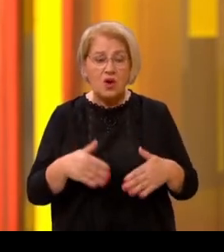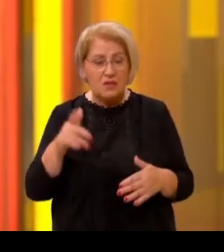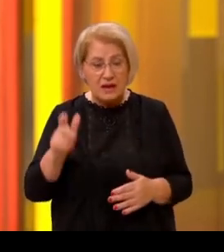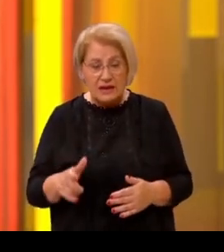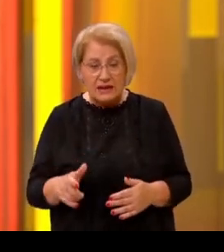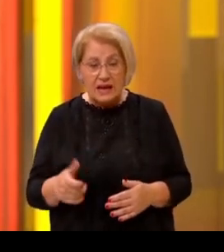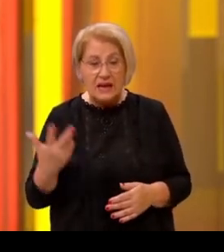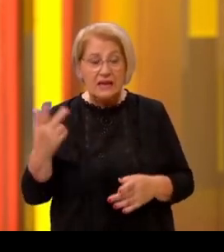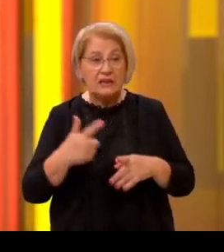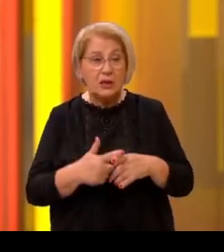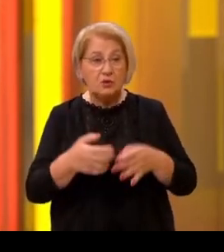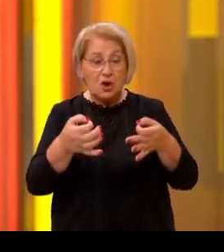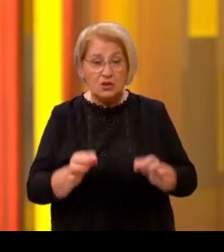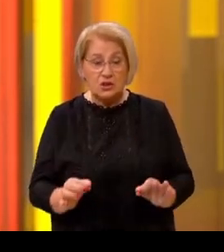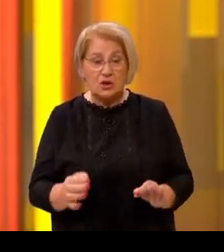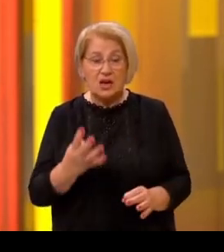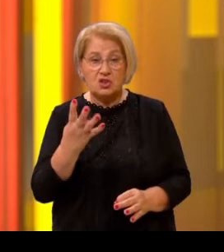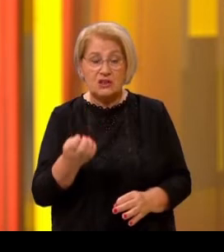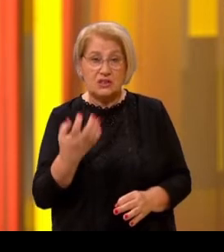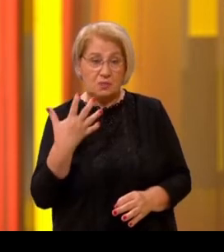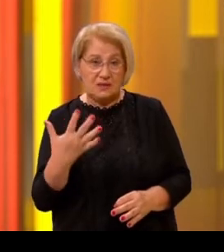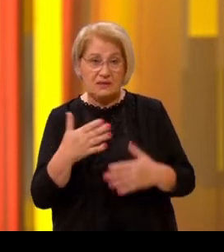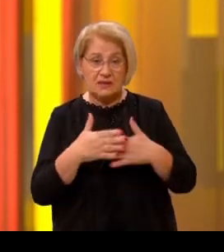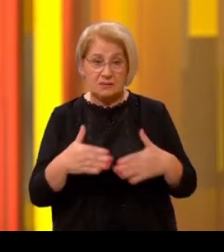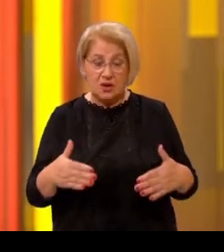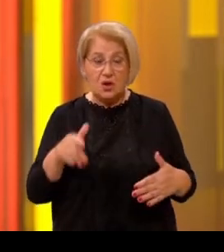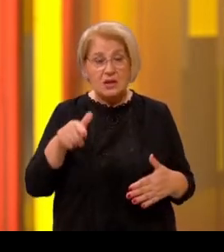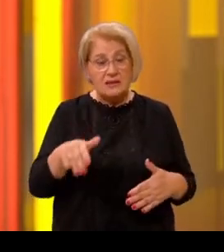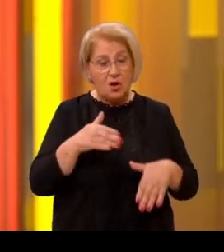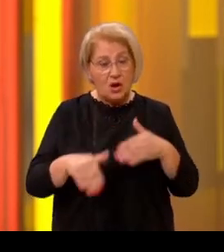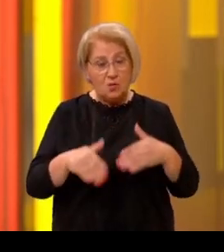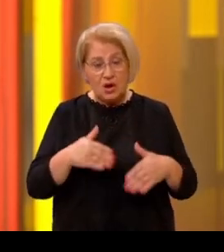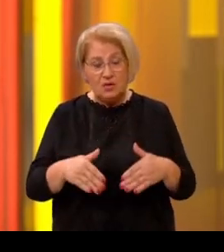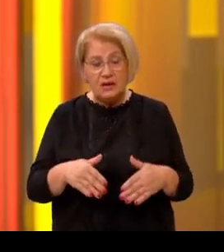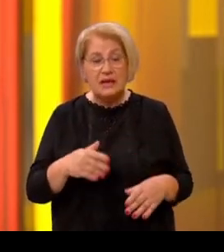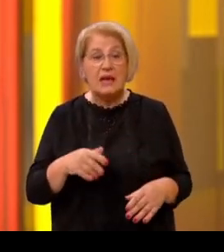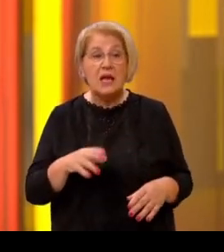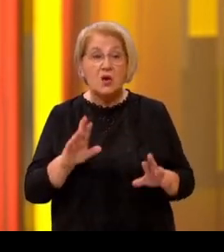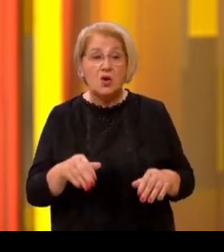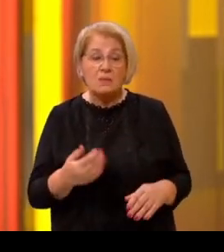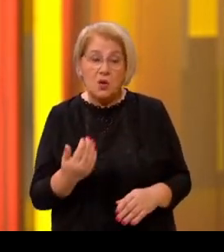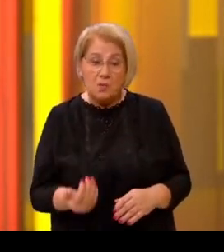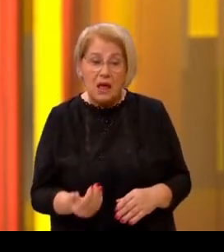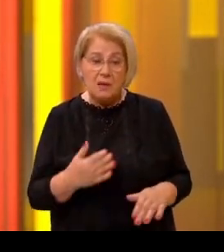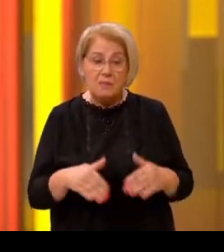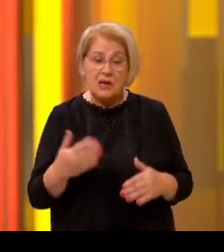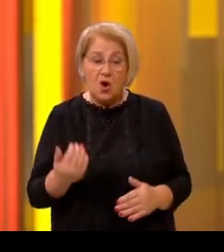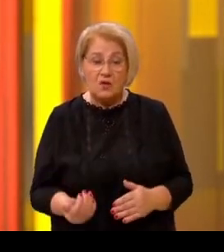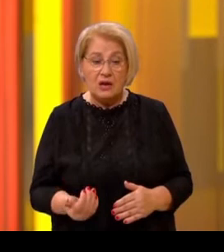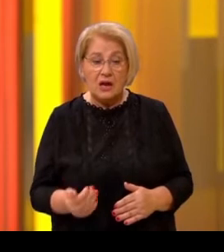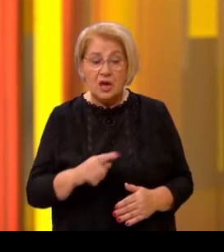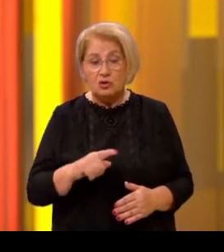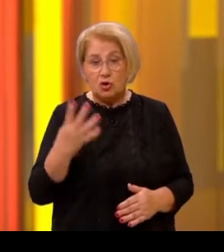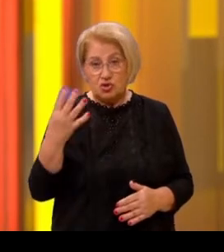tri puta osigurava više od 450 milijona. Za one umirovljenike sa mirovinama, znači prvi puta do